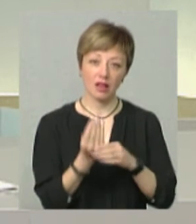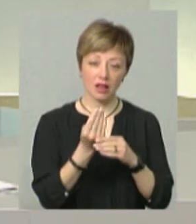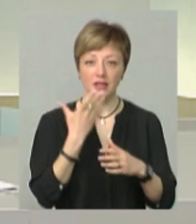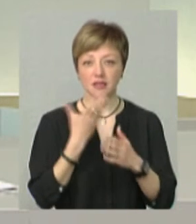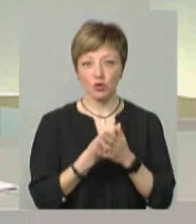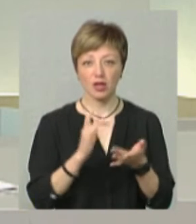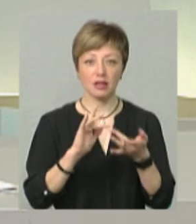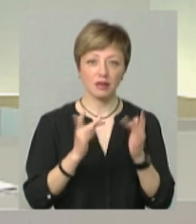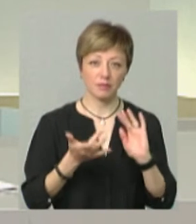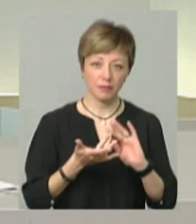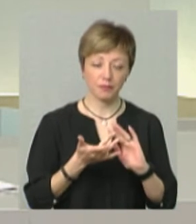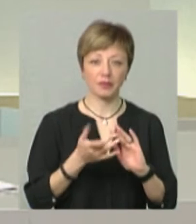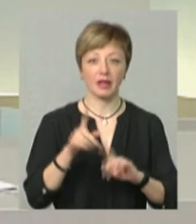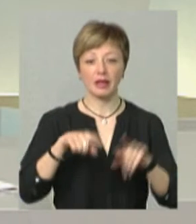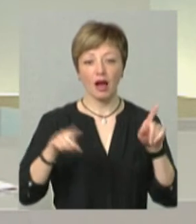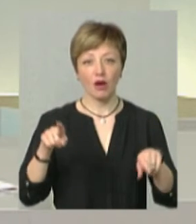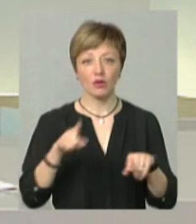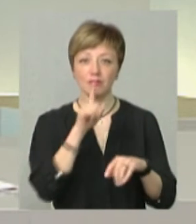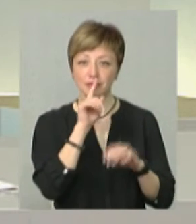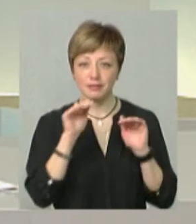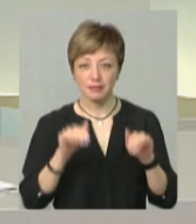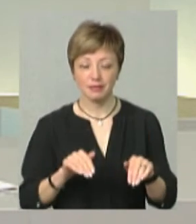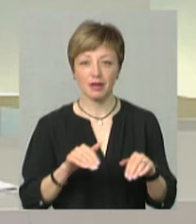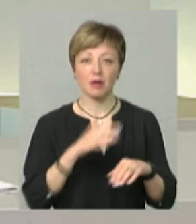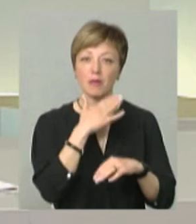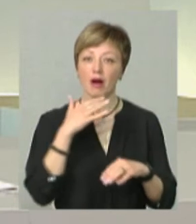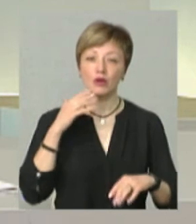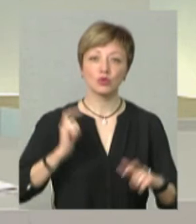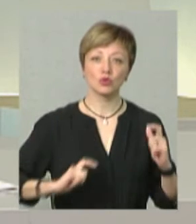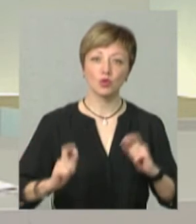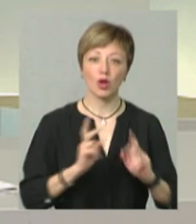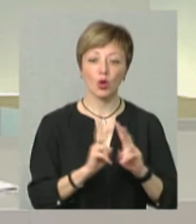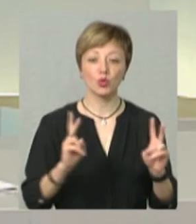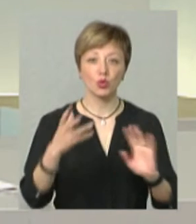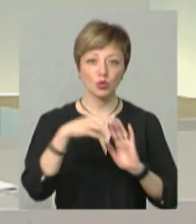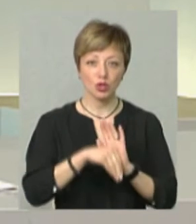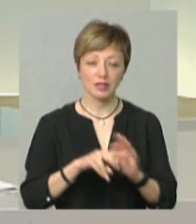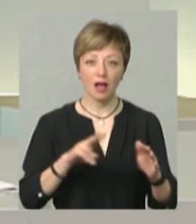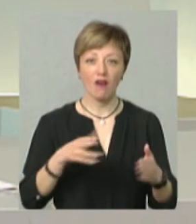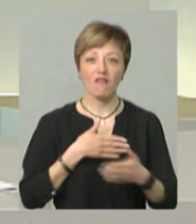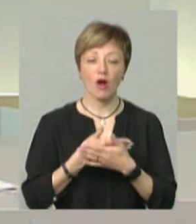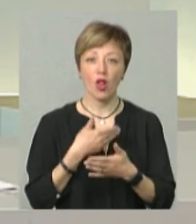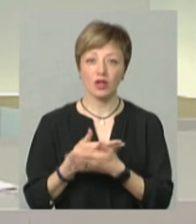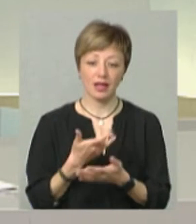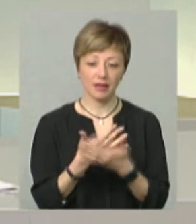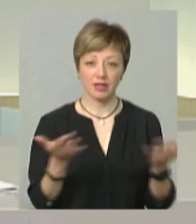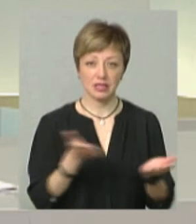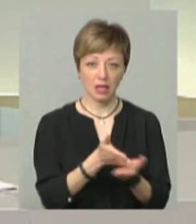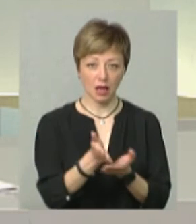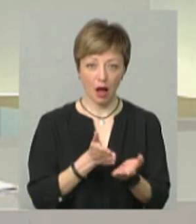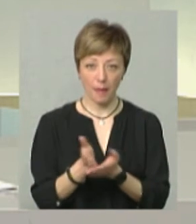соціальних сторінках, деколи про це замовчують. Багато студентів, хто долучився як волонтери в різних напрямках,